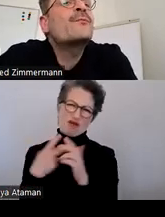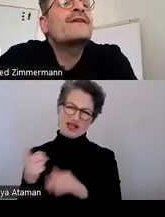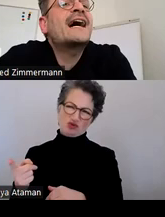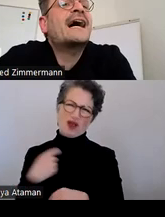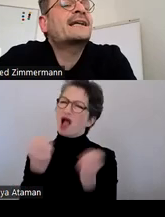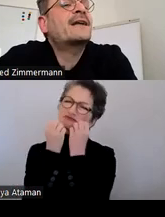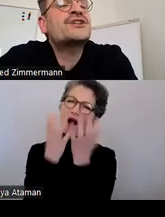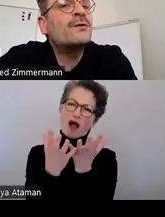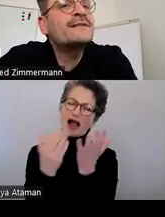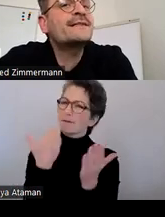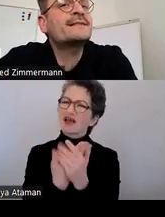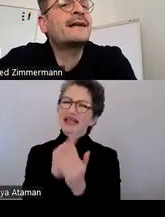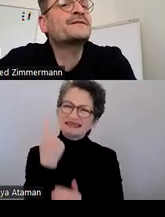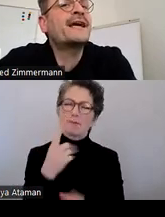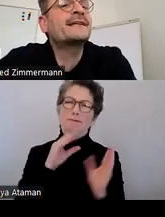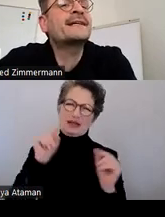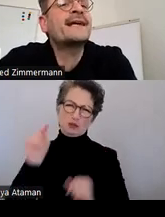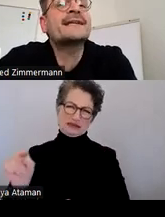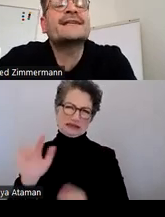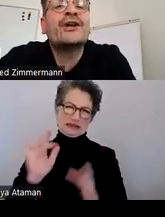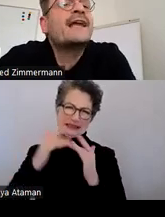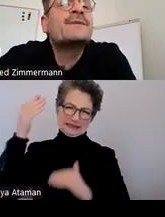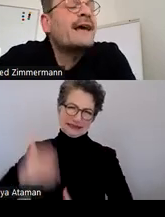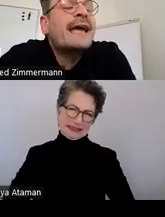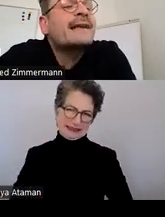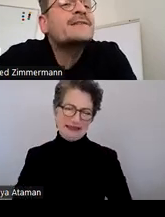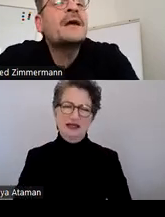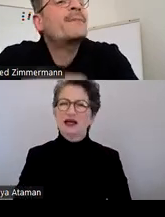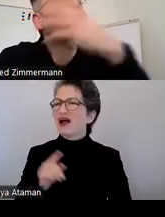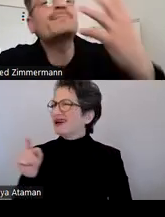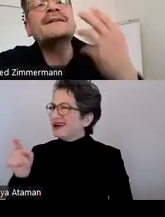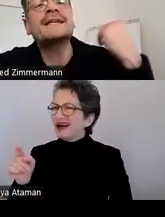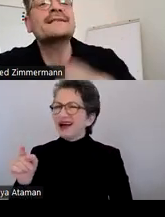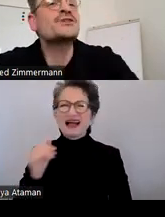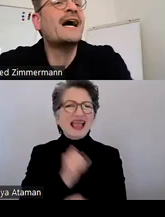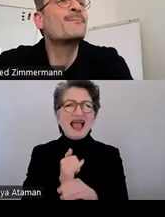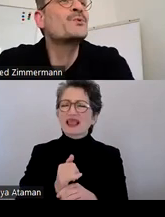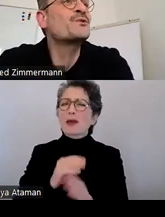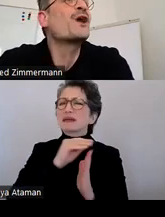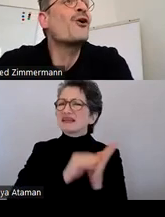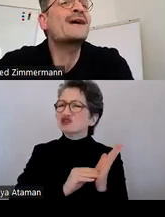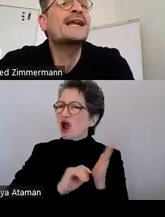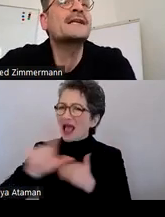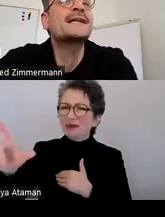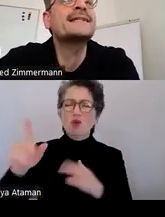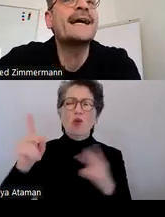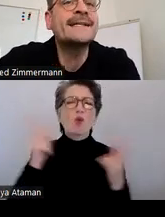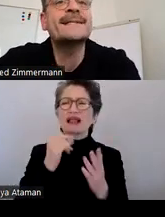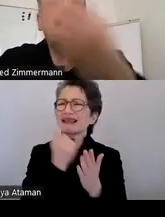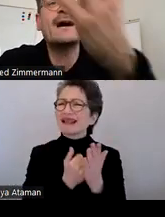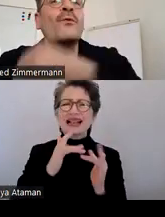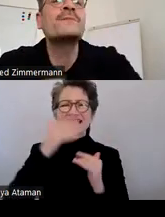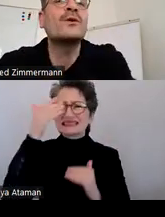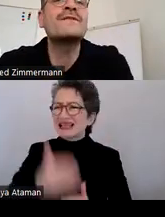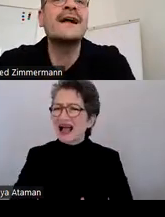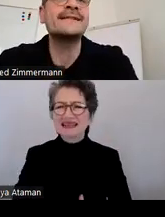wirklich nur immer wieder raten kann, schauen Sie sich das an auf der Internetseite. können damit eigentlich bei jedem Brief, den Sie schreiben müssen oder auch bei jeder Internetseite,